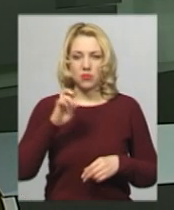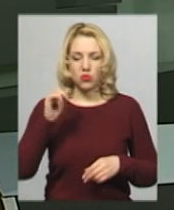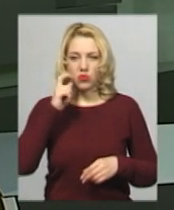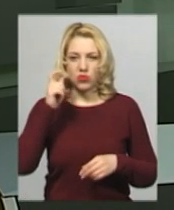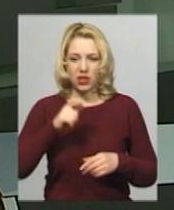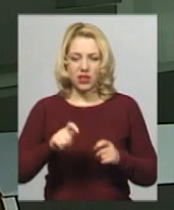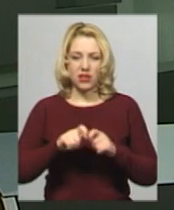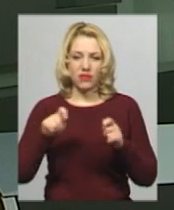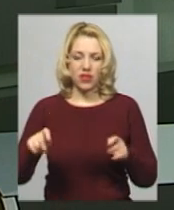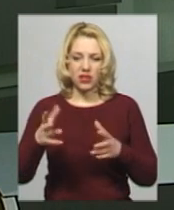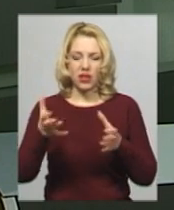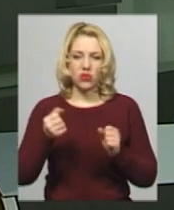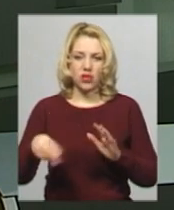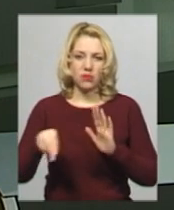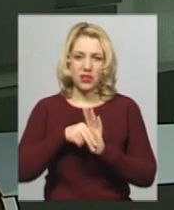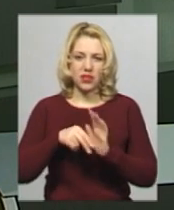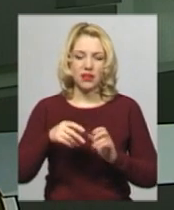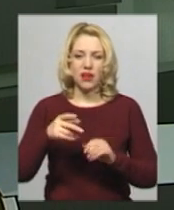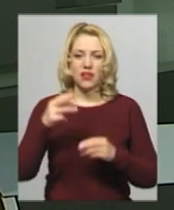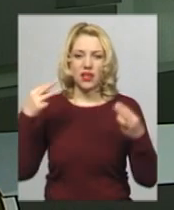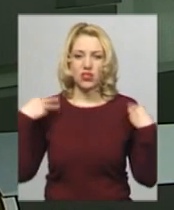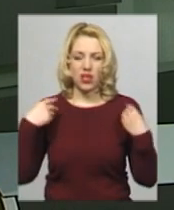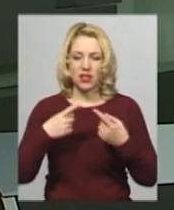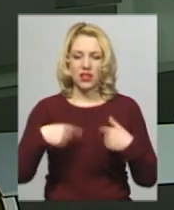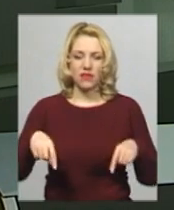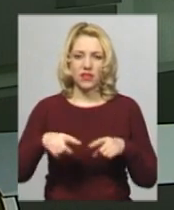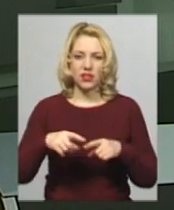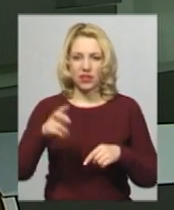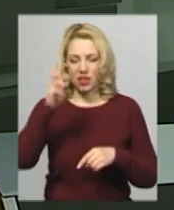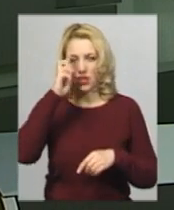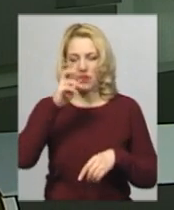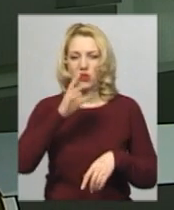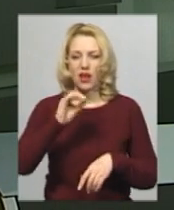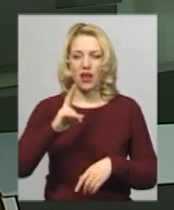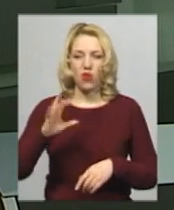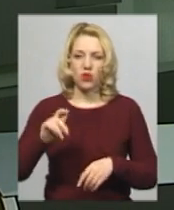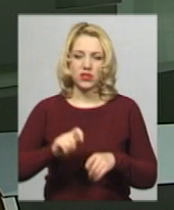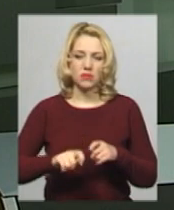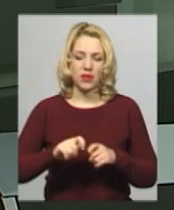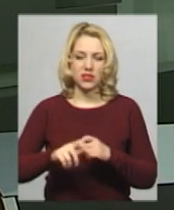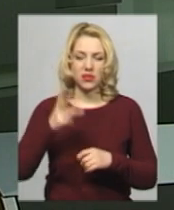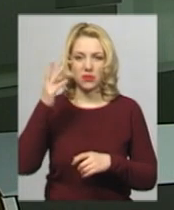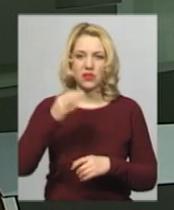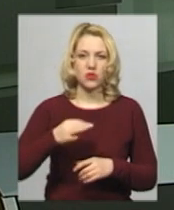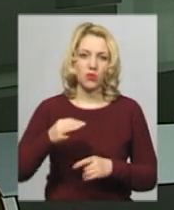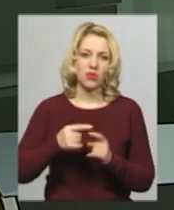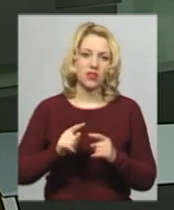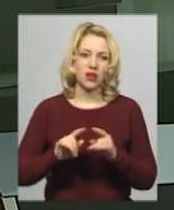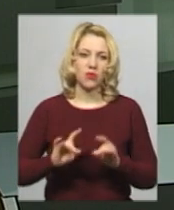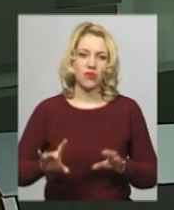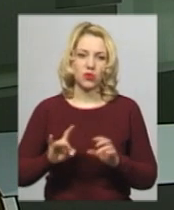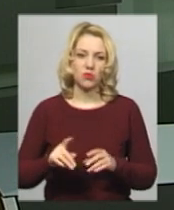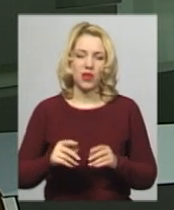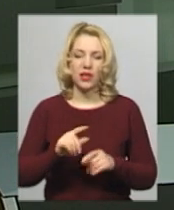викрали на отриманні неправомірної вигоди начальника одного із відділів Державної екологічної інспекції Хмельницької області. Про це повідомляє прес